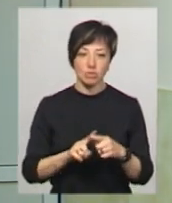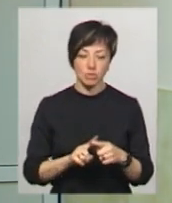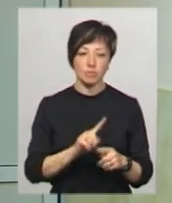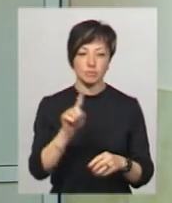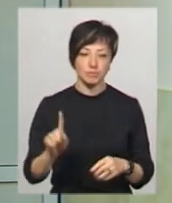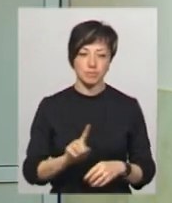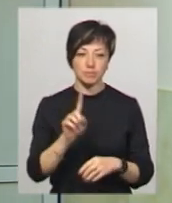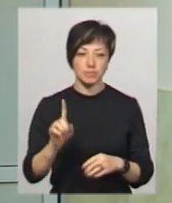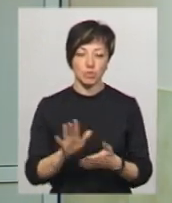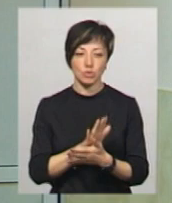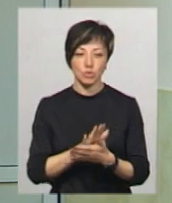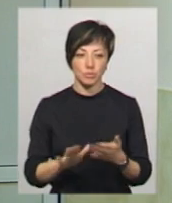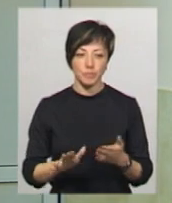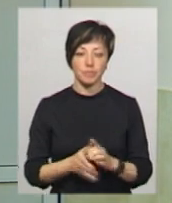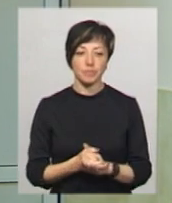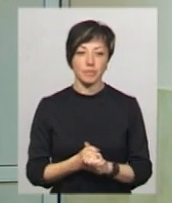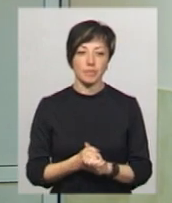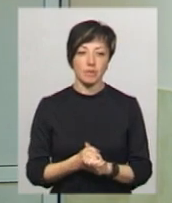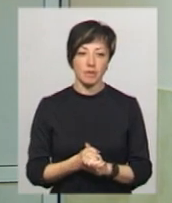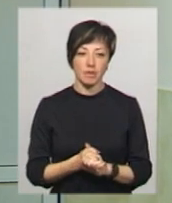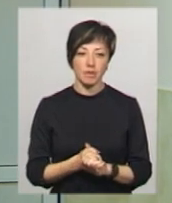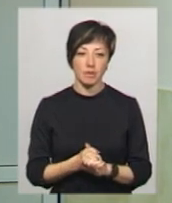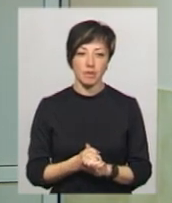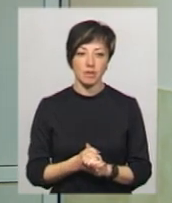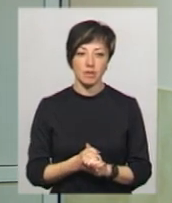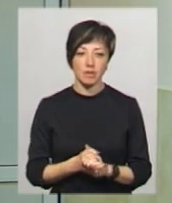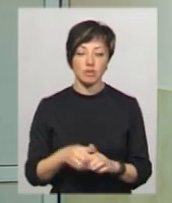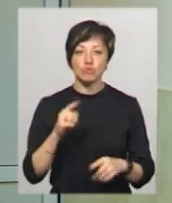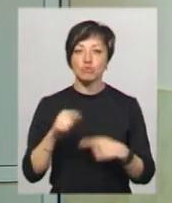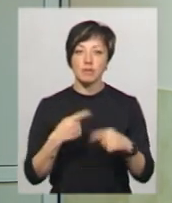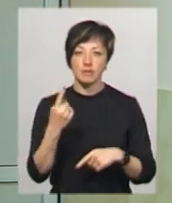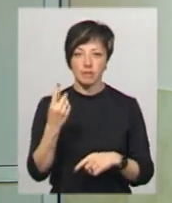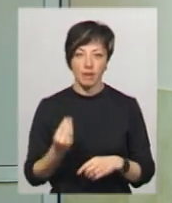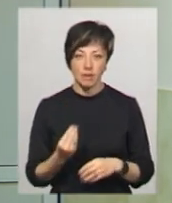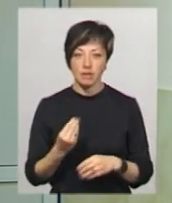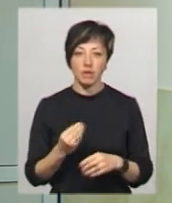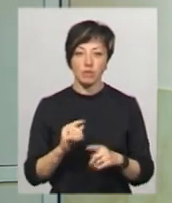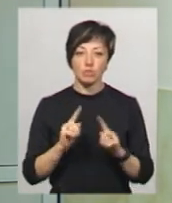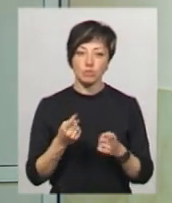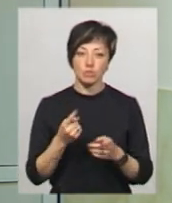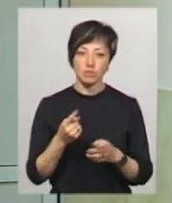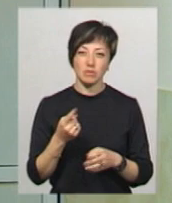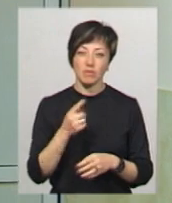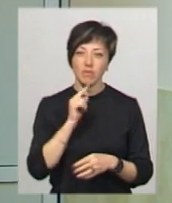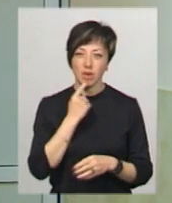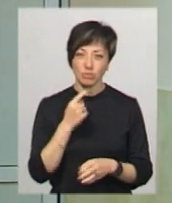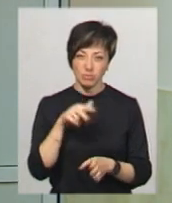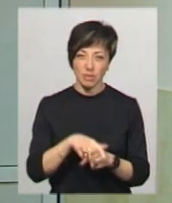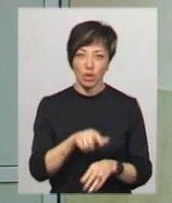приходить. Тобто, це дві гли в вені, прямий доступ, це происходит через день. Це дуже тисне на голову людям, які,